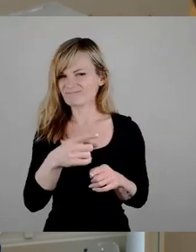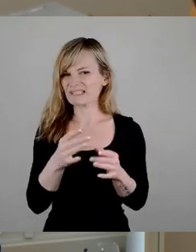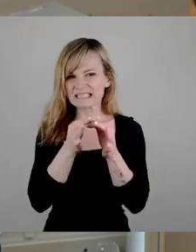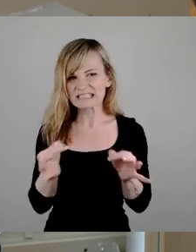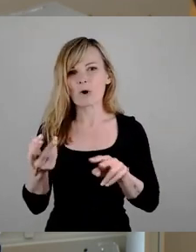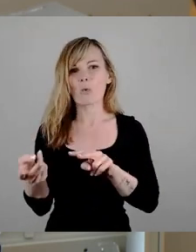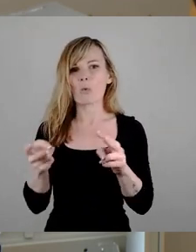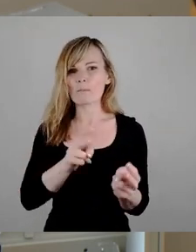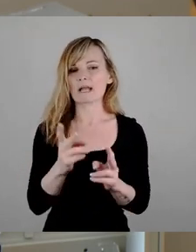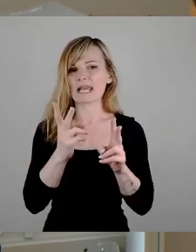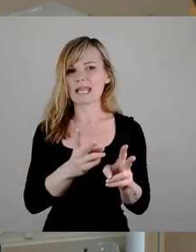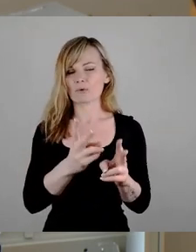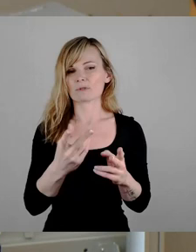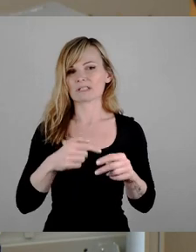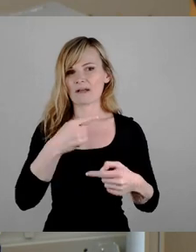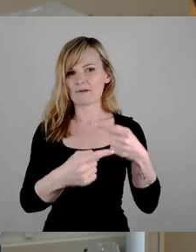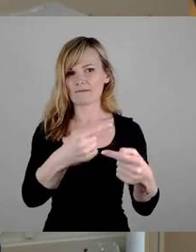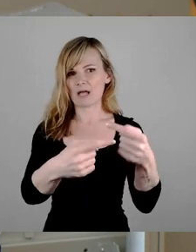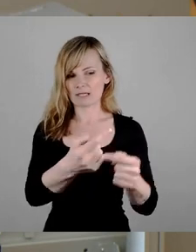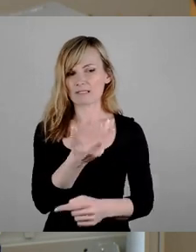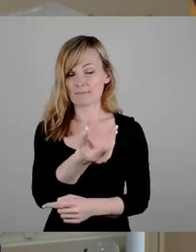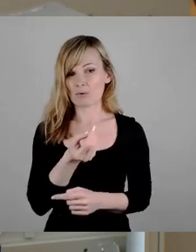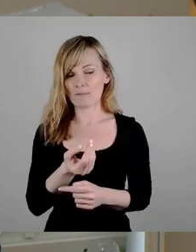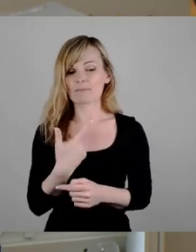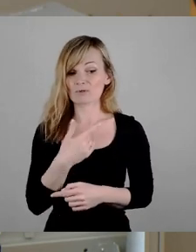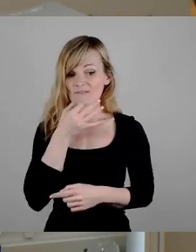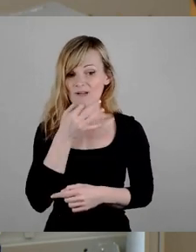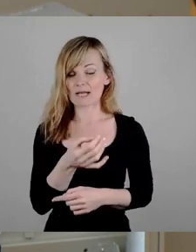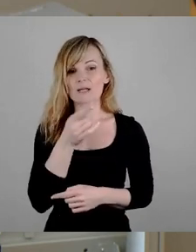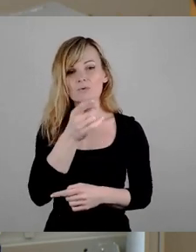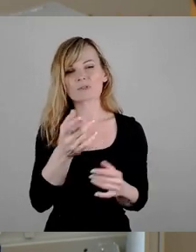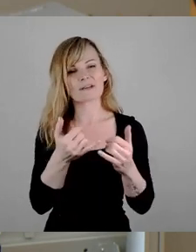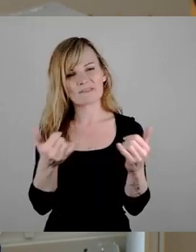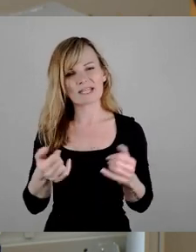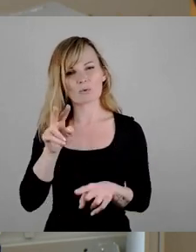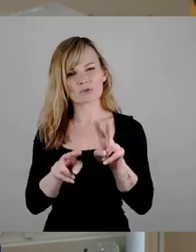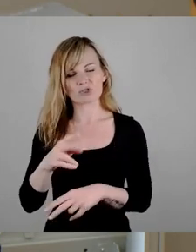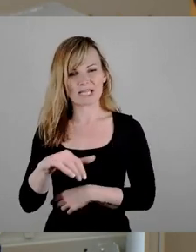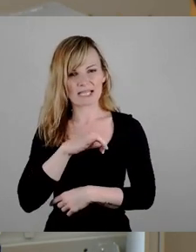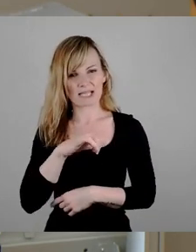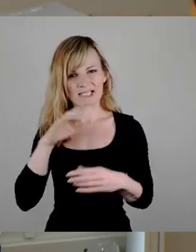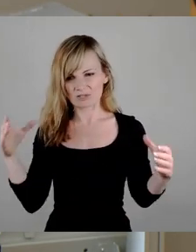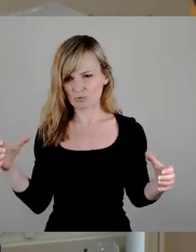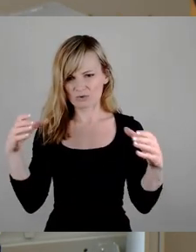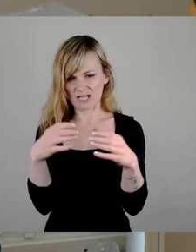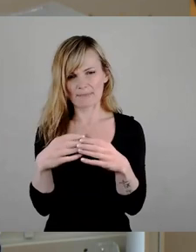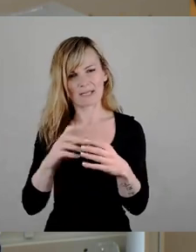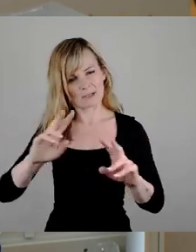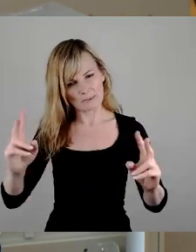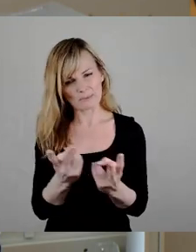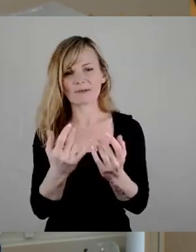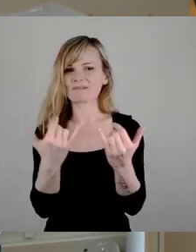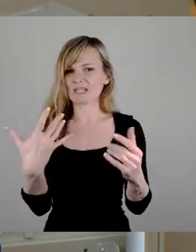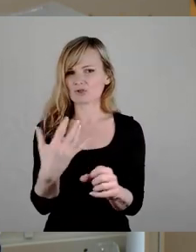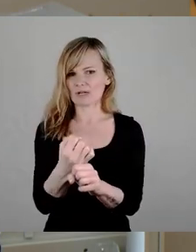Und die Frage ist, wie schaffen wir es eigentlich dort tatsächlich die unterschiedlichen Interessen zusammenzubekommen. Da ist es erfahrungsgemäß ganz gut, wenn die Stadt selbst